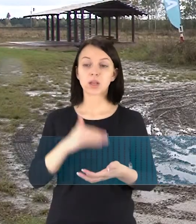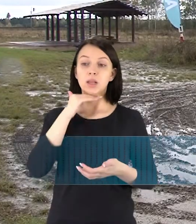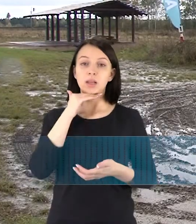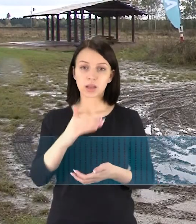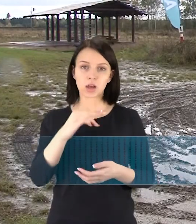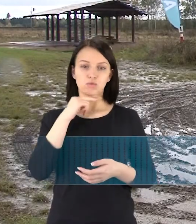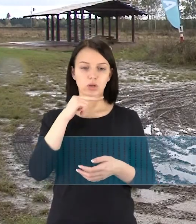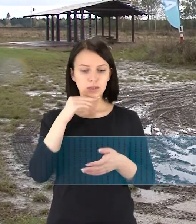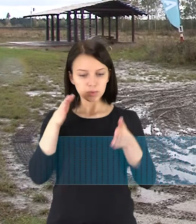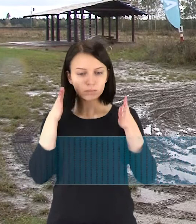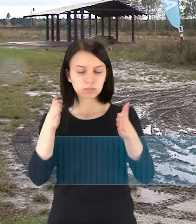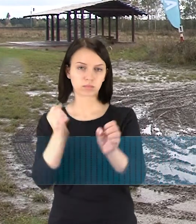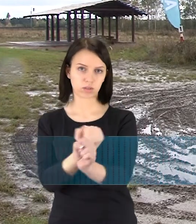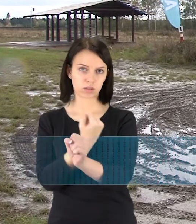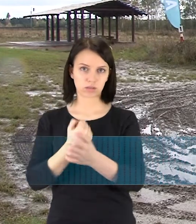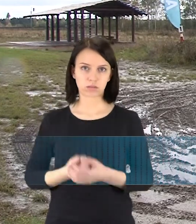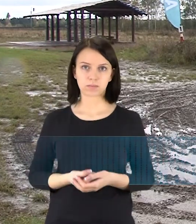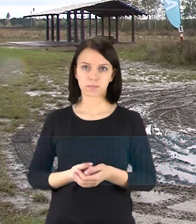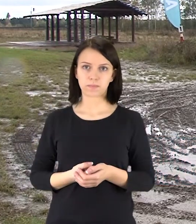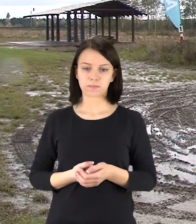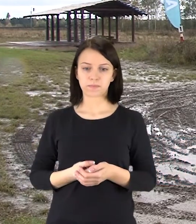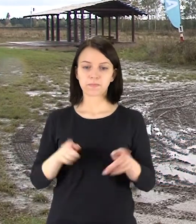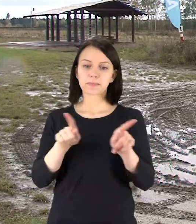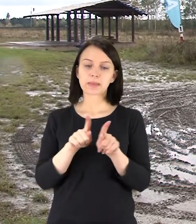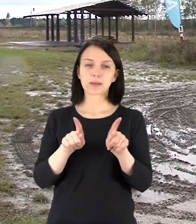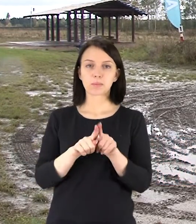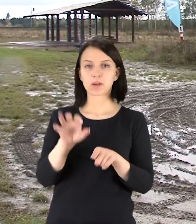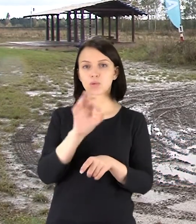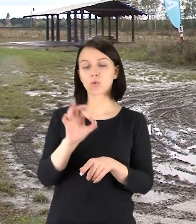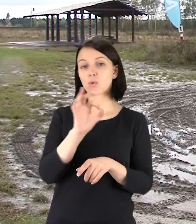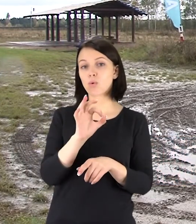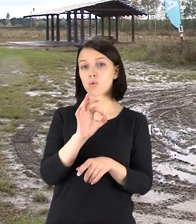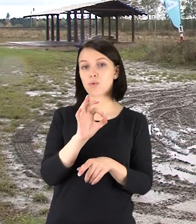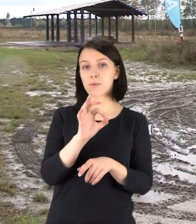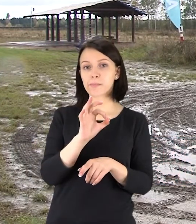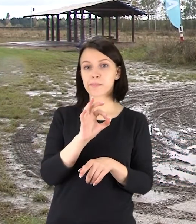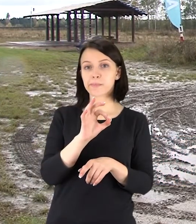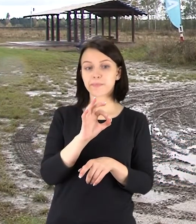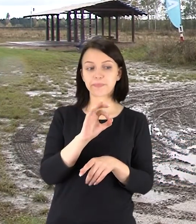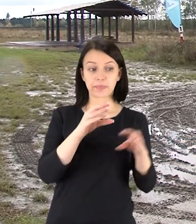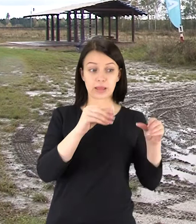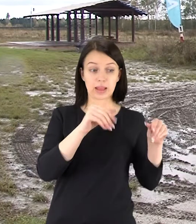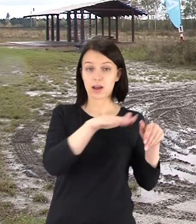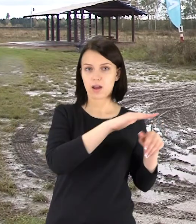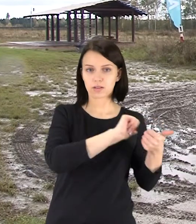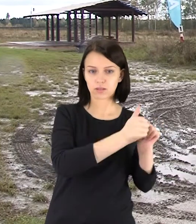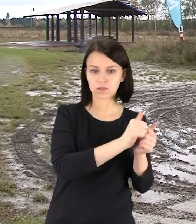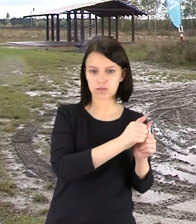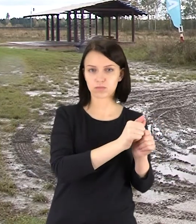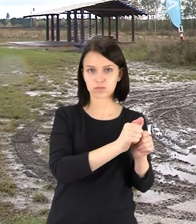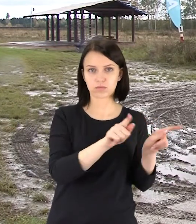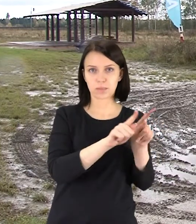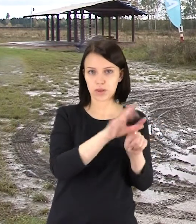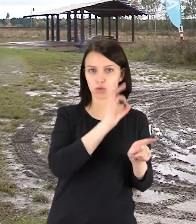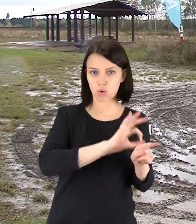aišku, kad mes turim būti dėmesingesni kelyje. Ir va tai yra turbūt tie dalykai, kurie mum praverčia ir Dakarė.